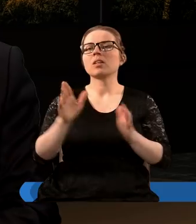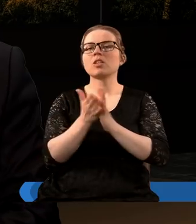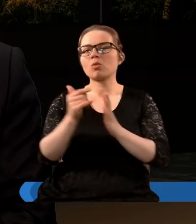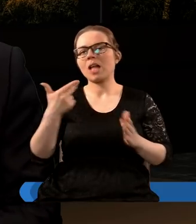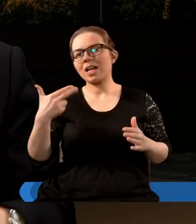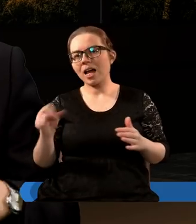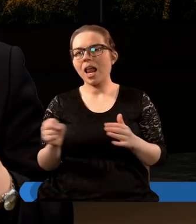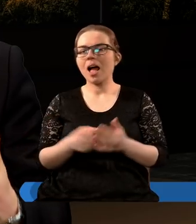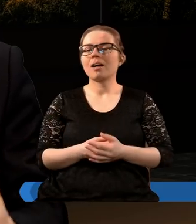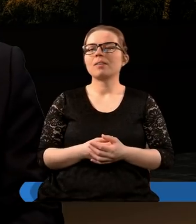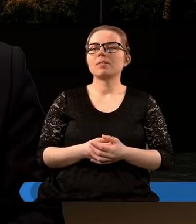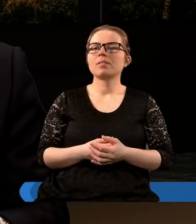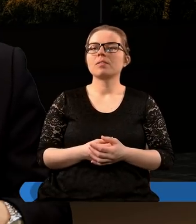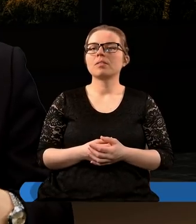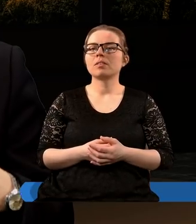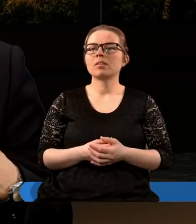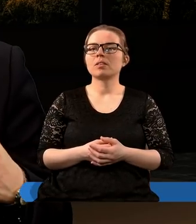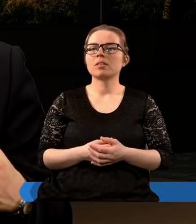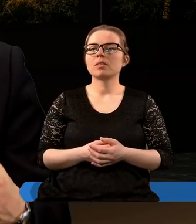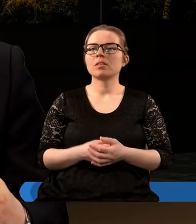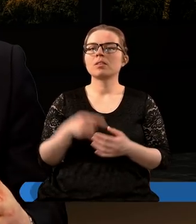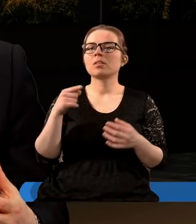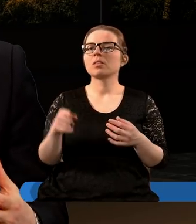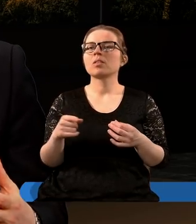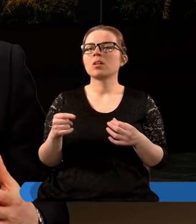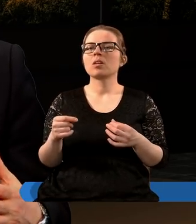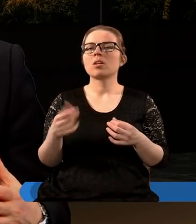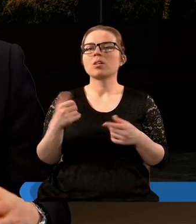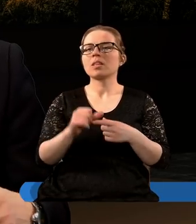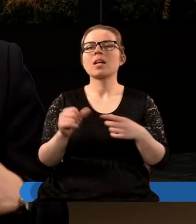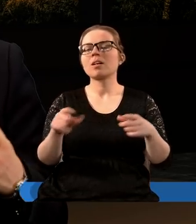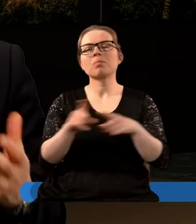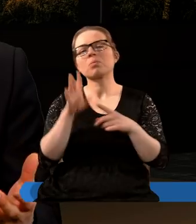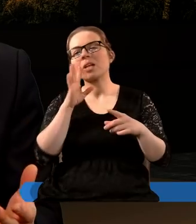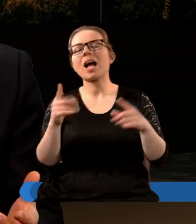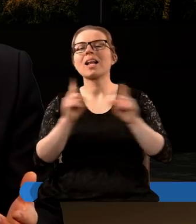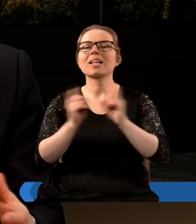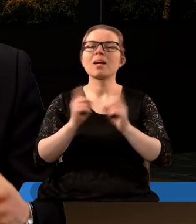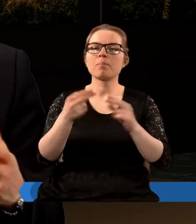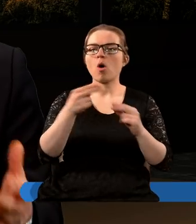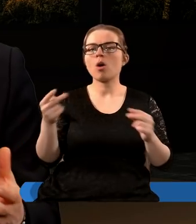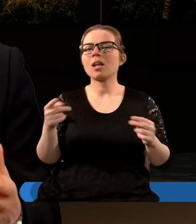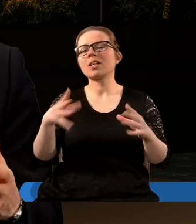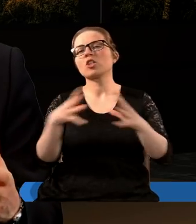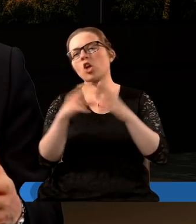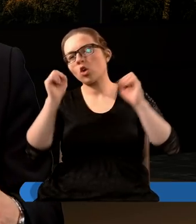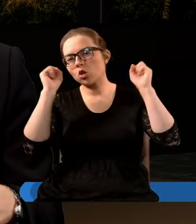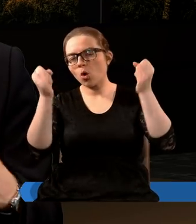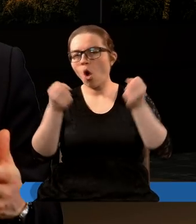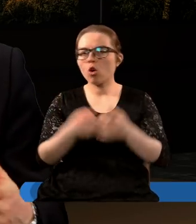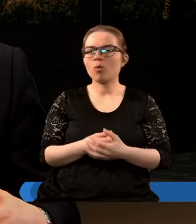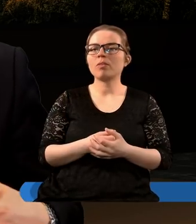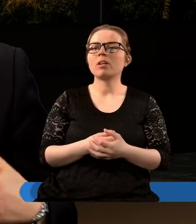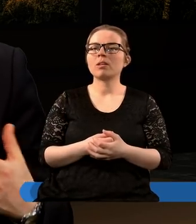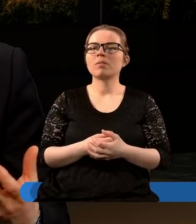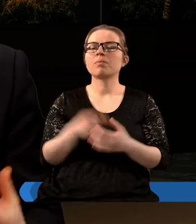z księgą Daniela czy tutaj prorok świadomie nie posłużył się takim samym symbolem mówiąc o dziesięciu rogach bo to by